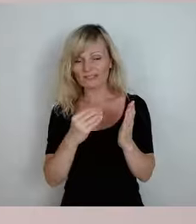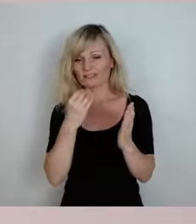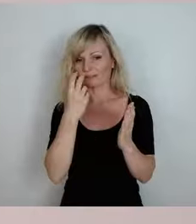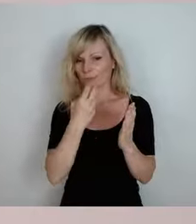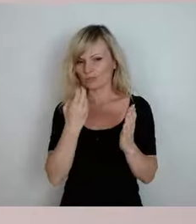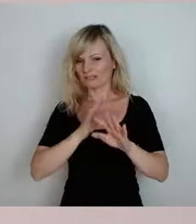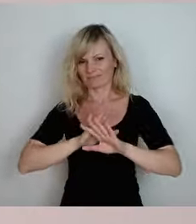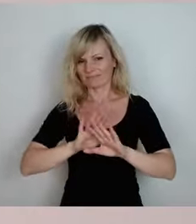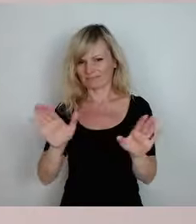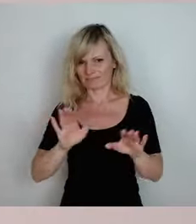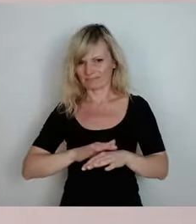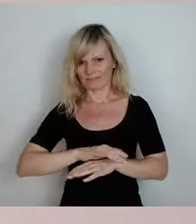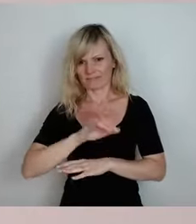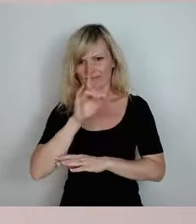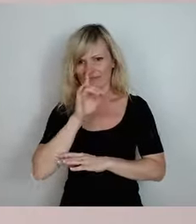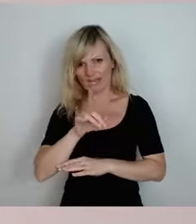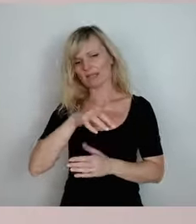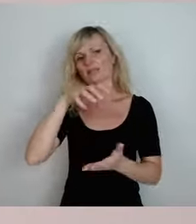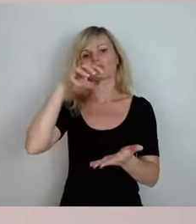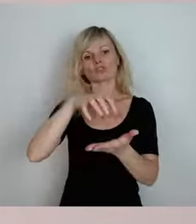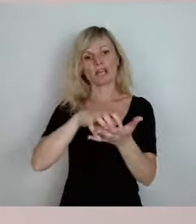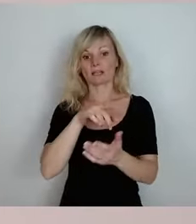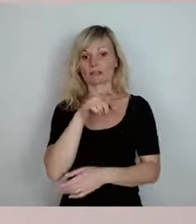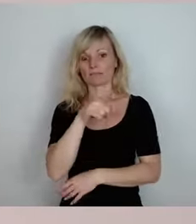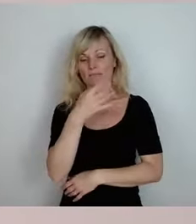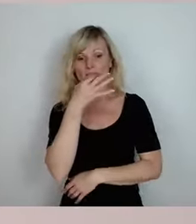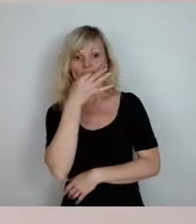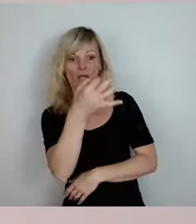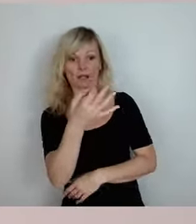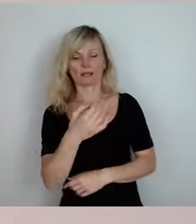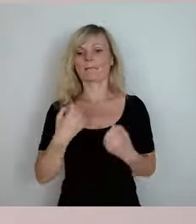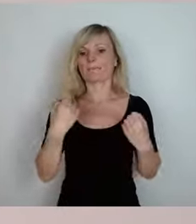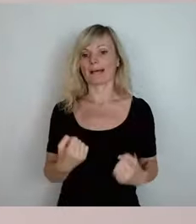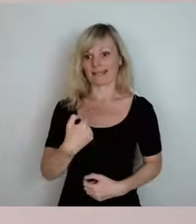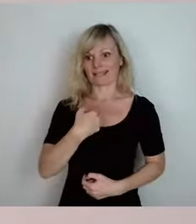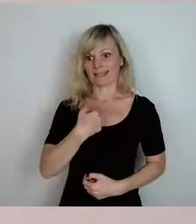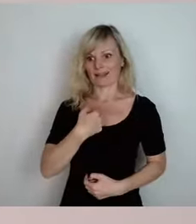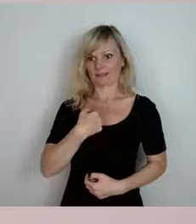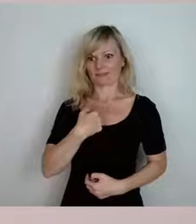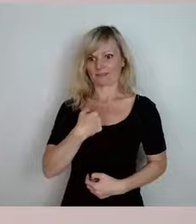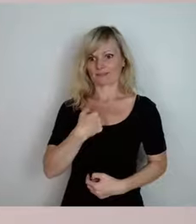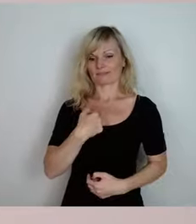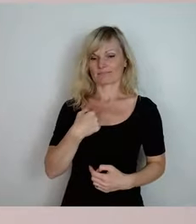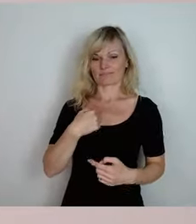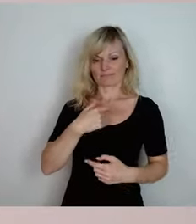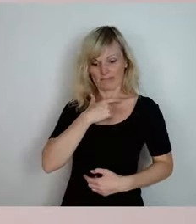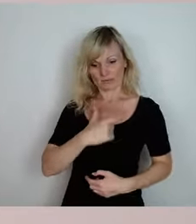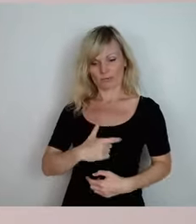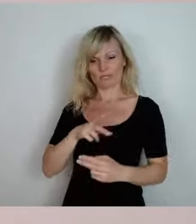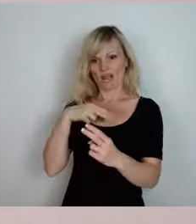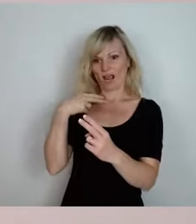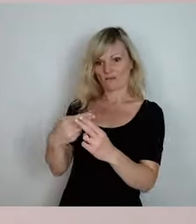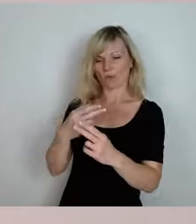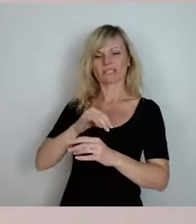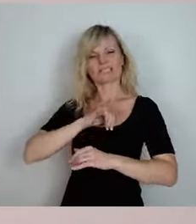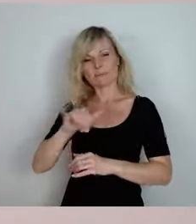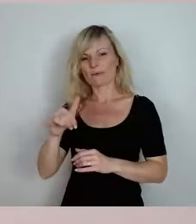angefragt worden ist, meistens war ich sehr persönlich, habe das immer negativ beantwortet.